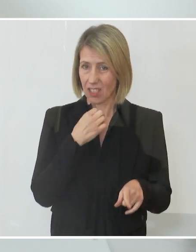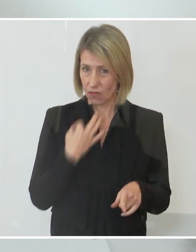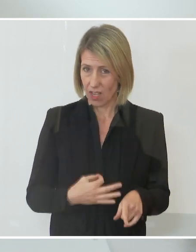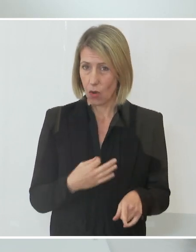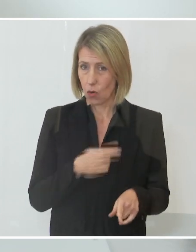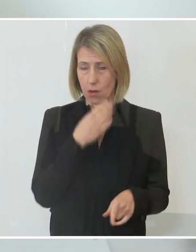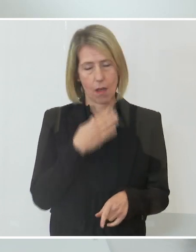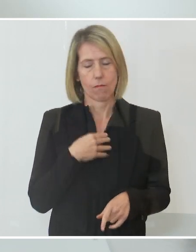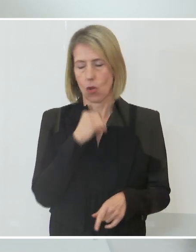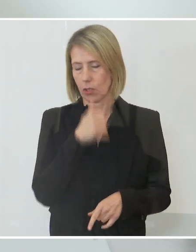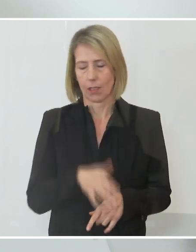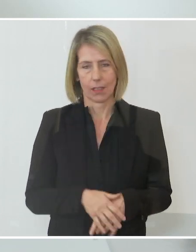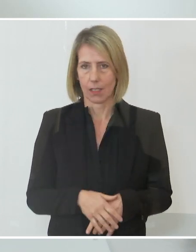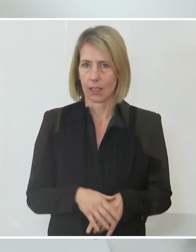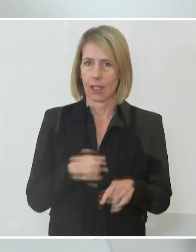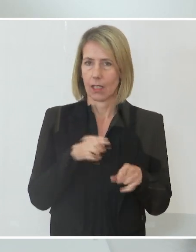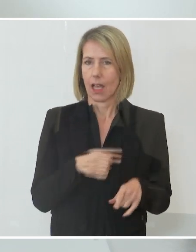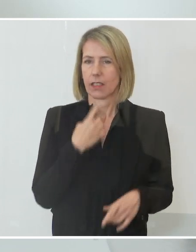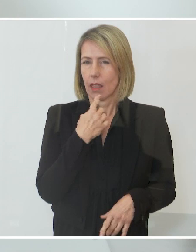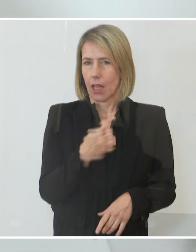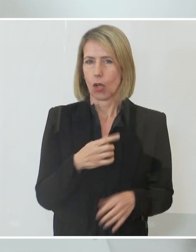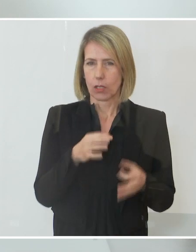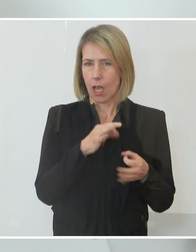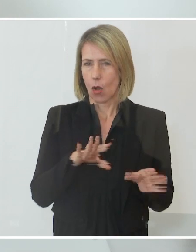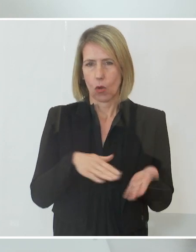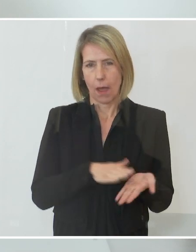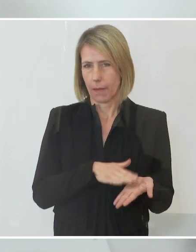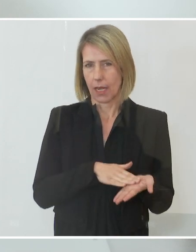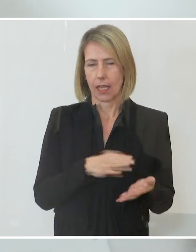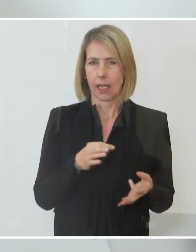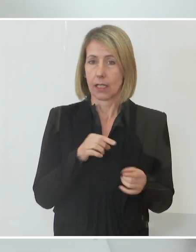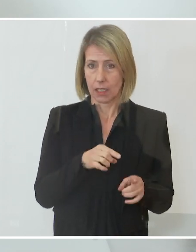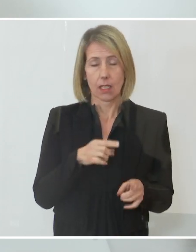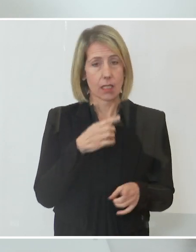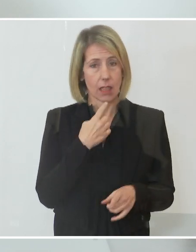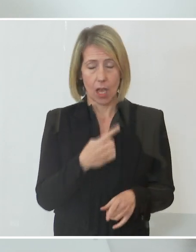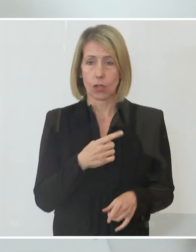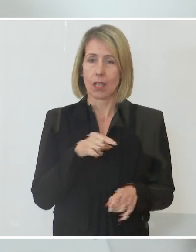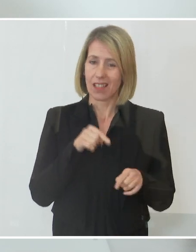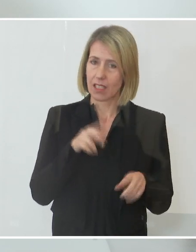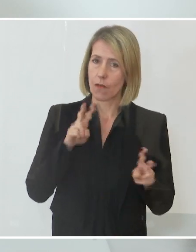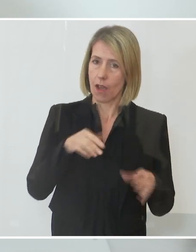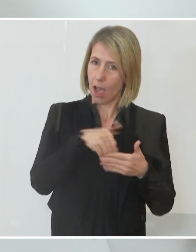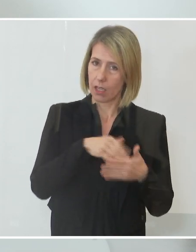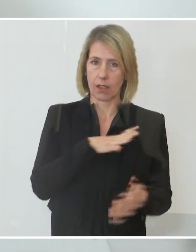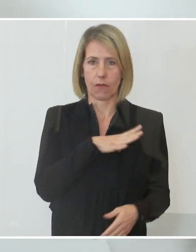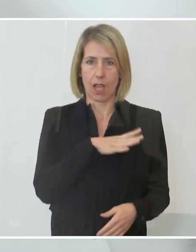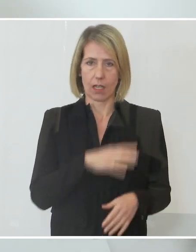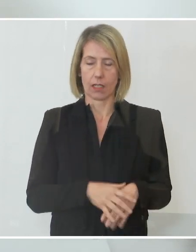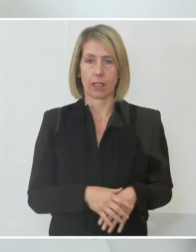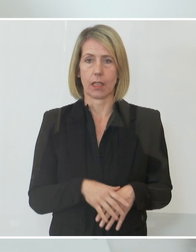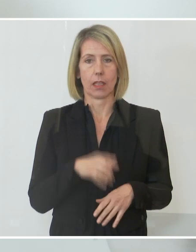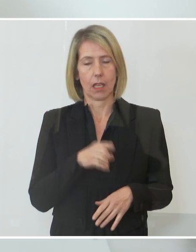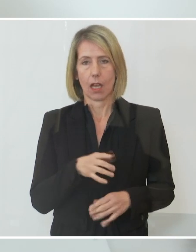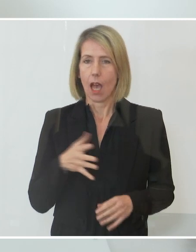faktenbefreite Aussagen sind und gefährlich sind, dass solche Aussagen ein An